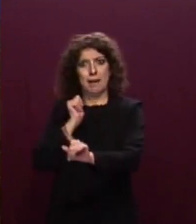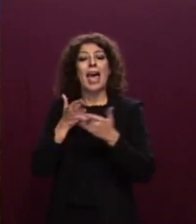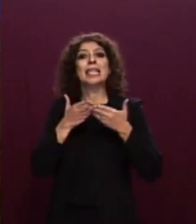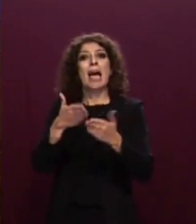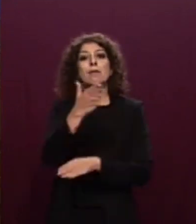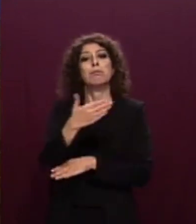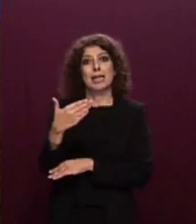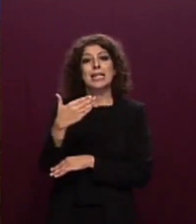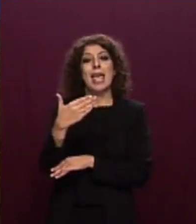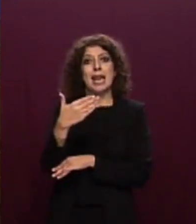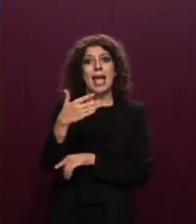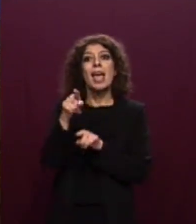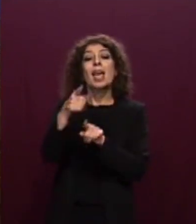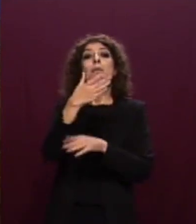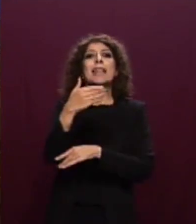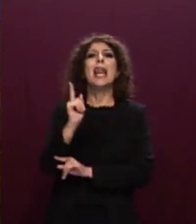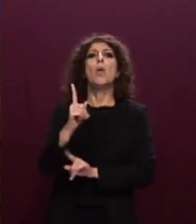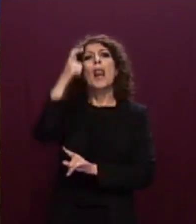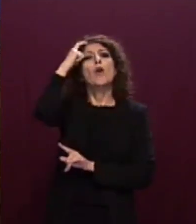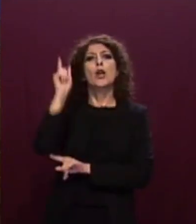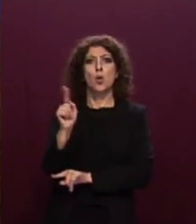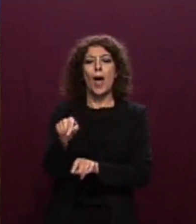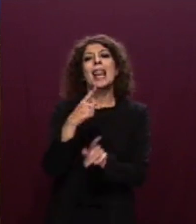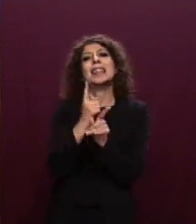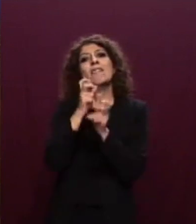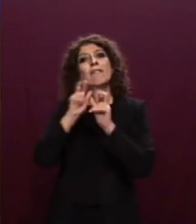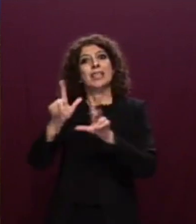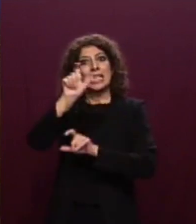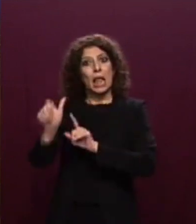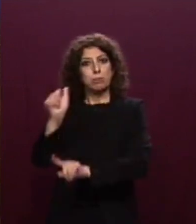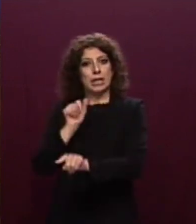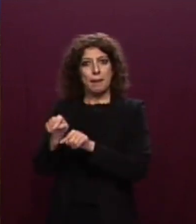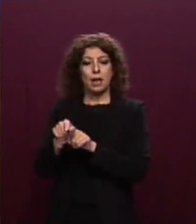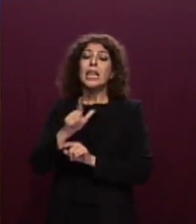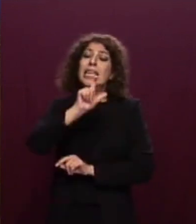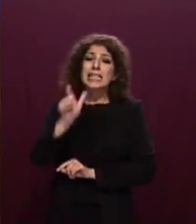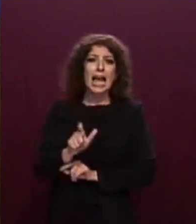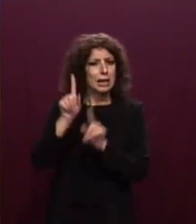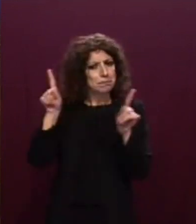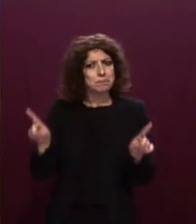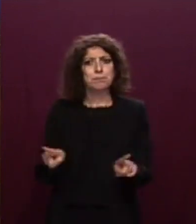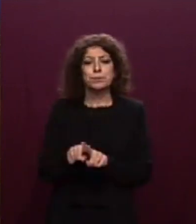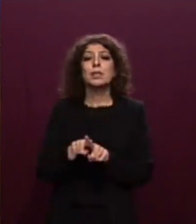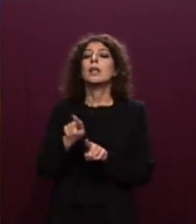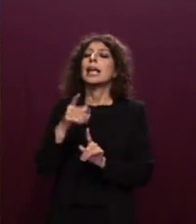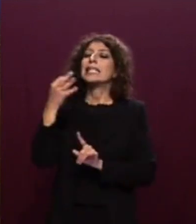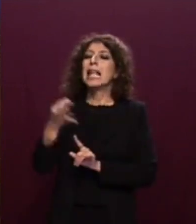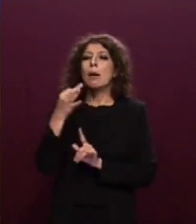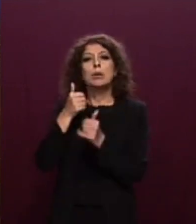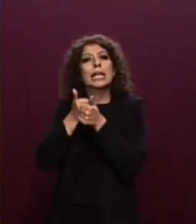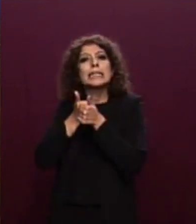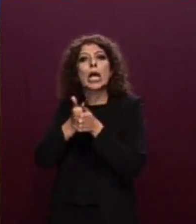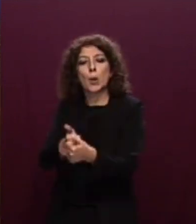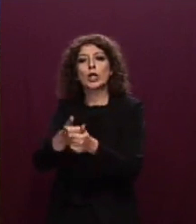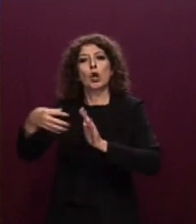e non da queste ultime come invece è avvenuto. Ebbene, nonostante ciò, l'Italia ha adottato una linea di azione ispirata a criteri e di salvaguardia